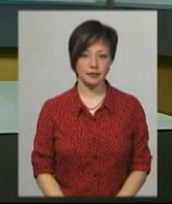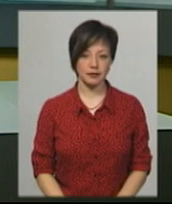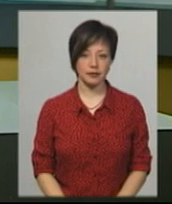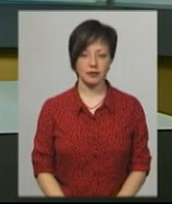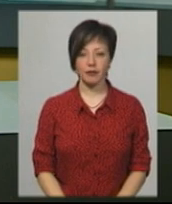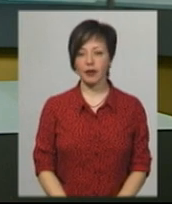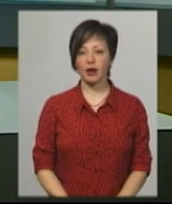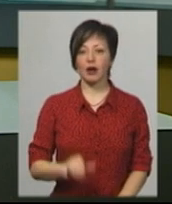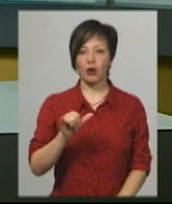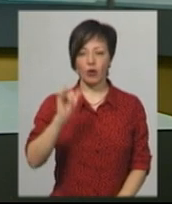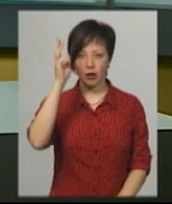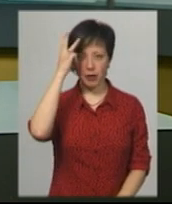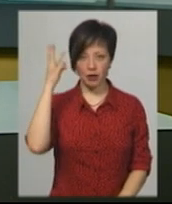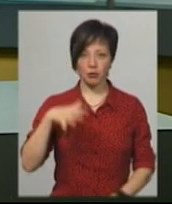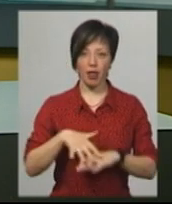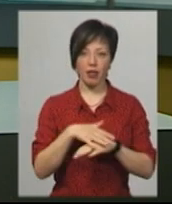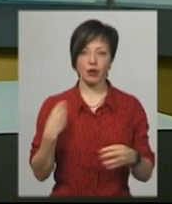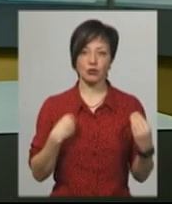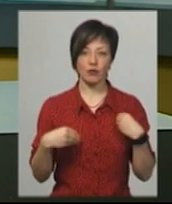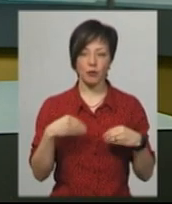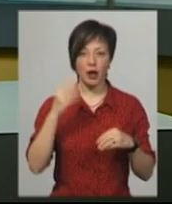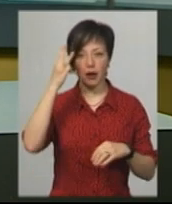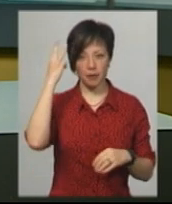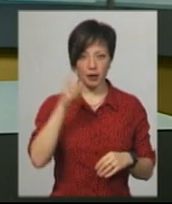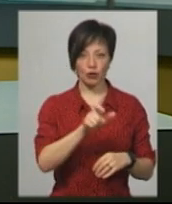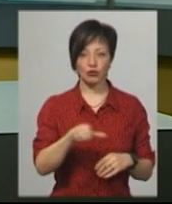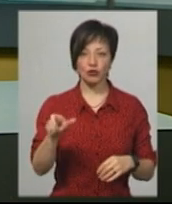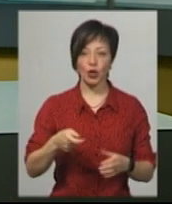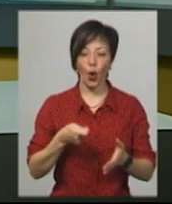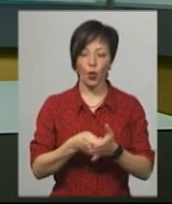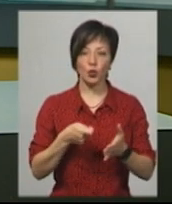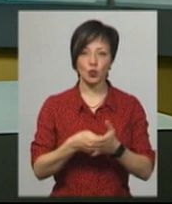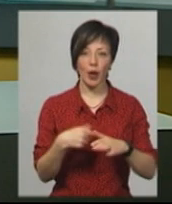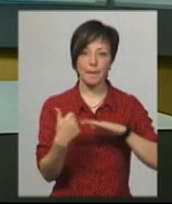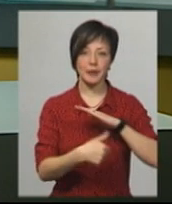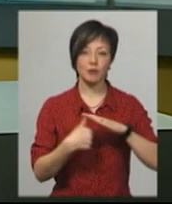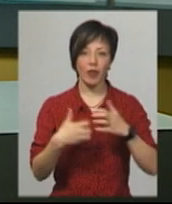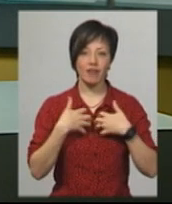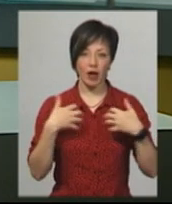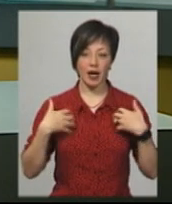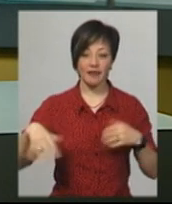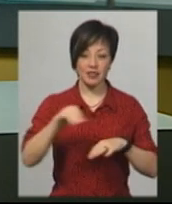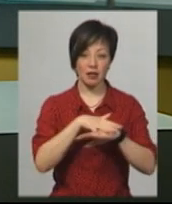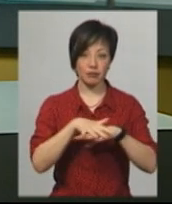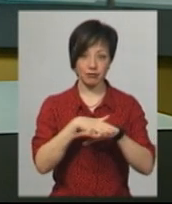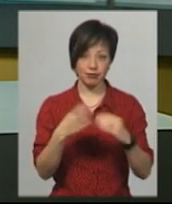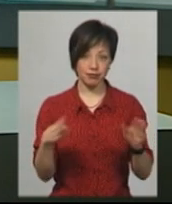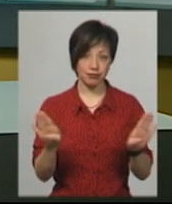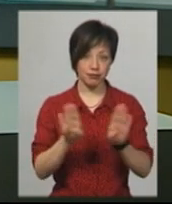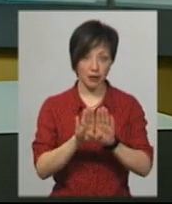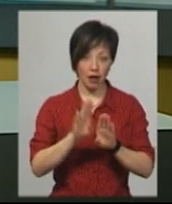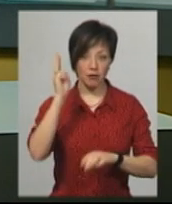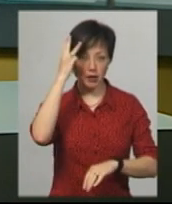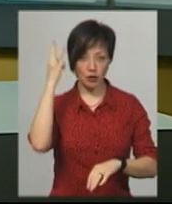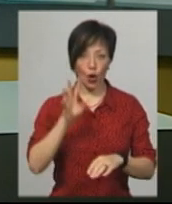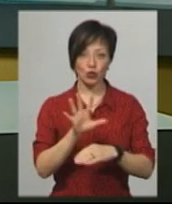У Хмельницькому наречовому ринку хмельничанки годують безпритульних тварин. Відколи всі ринки міста пішли на карантин, в обласному